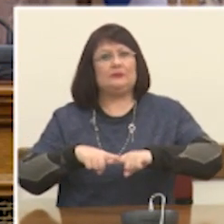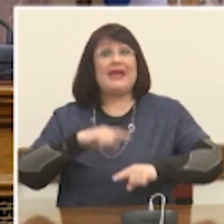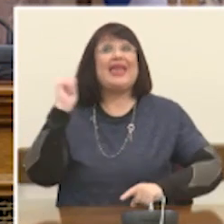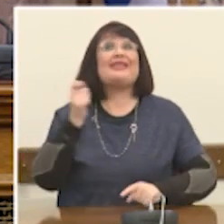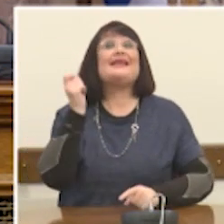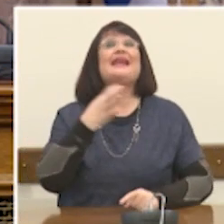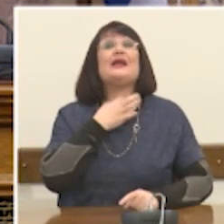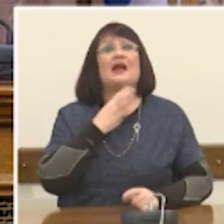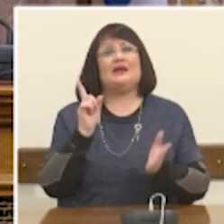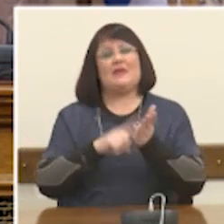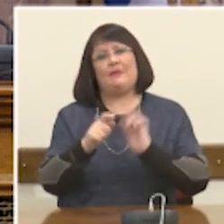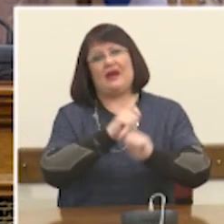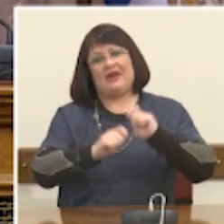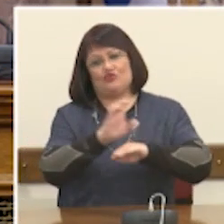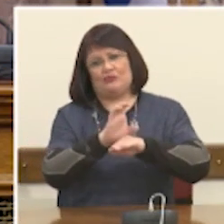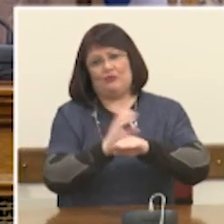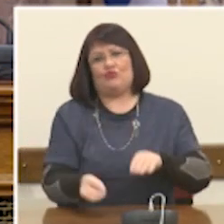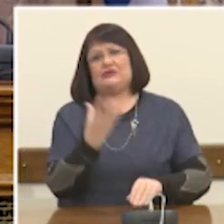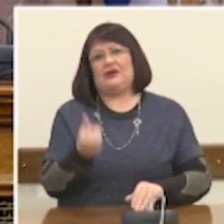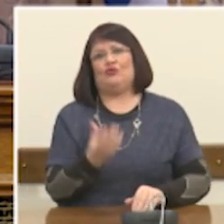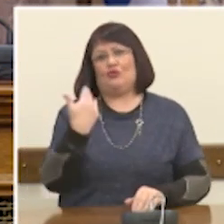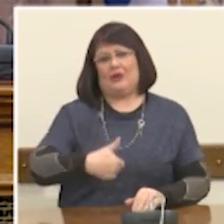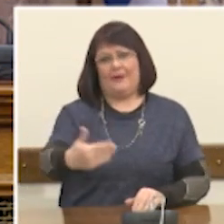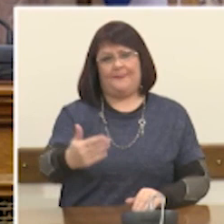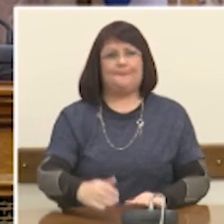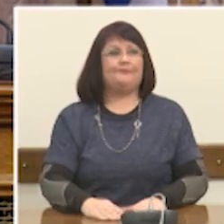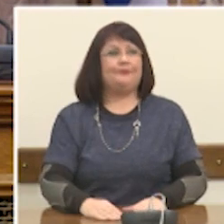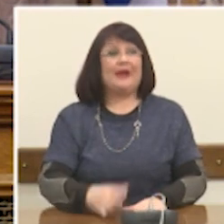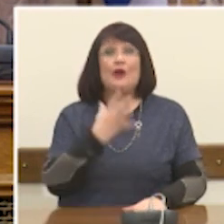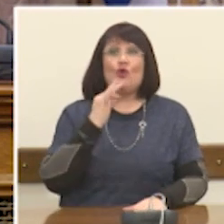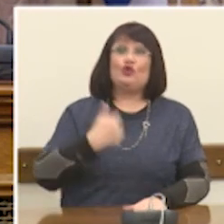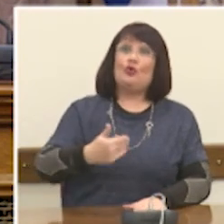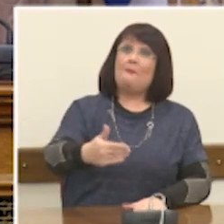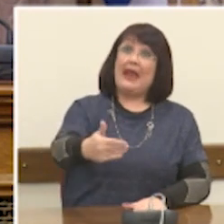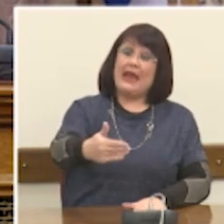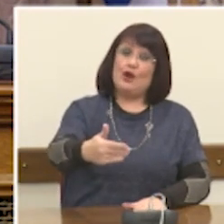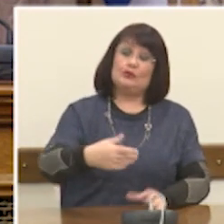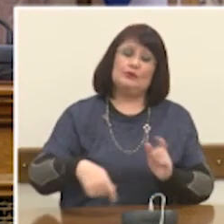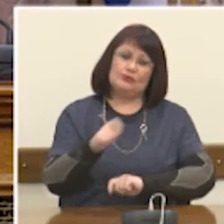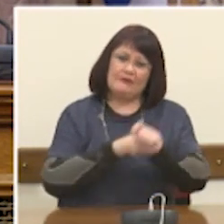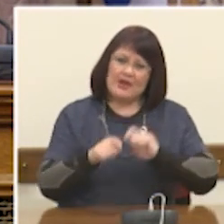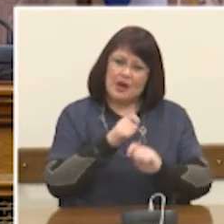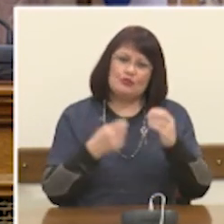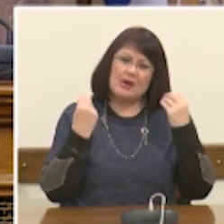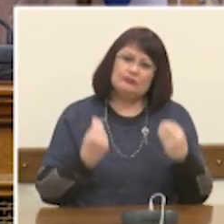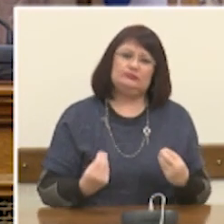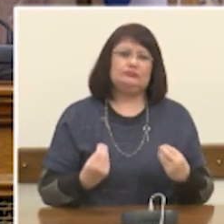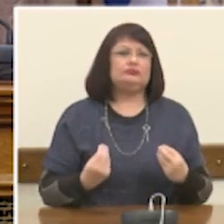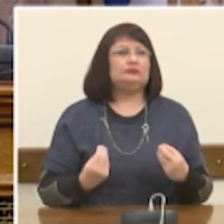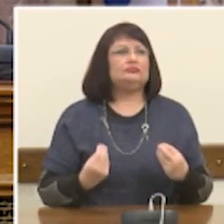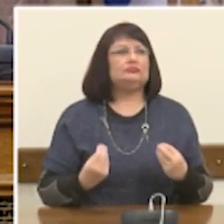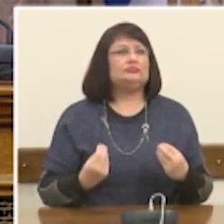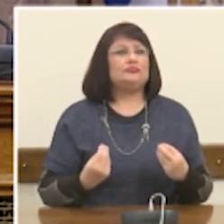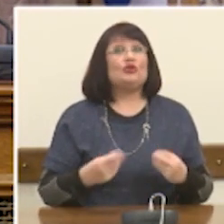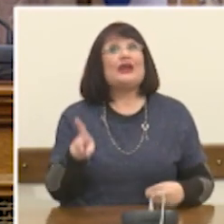Γιατί το αύριο διαμορφώνεται πάντα καλύτερα όταν ανοιχνεύεται